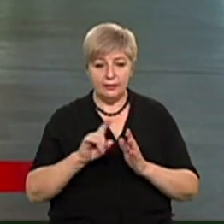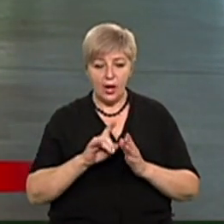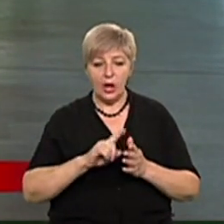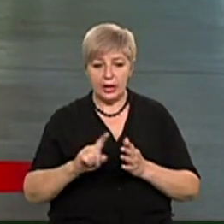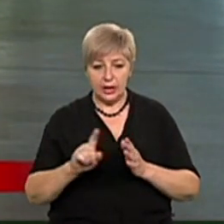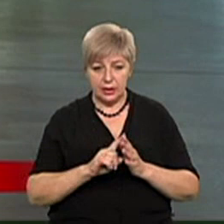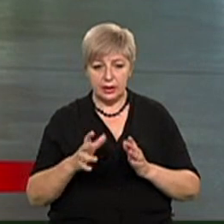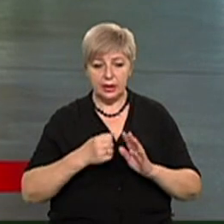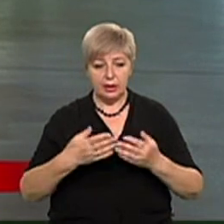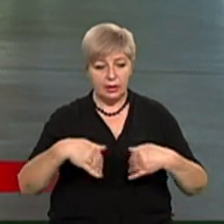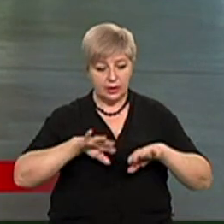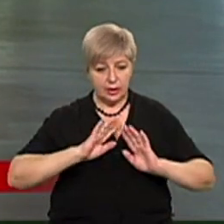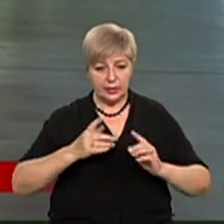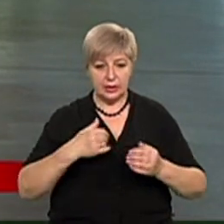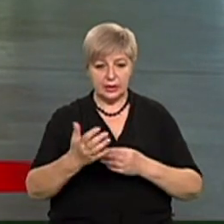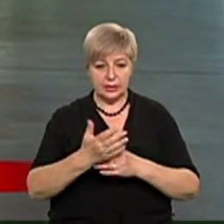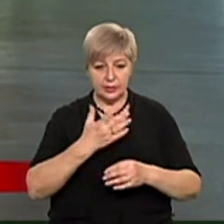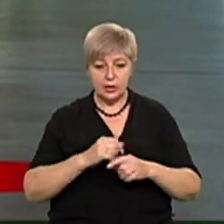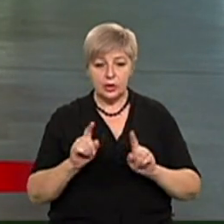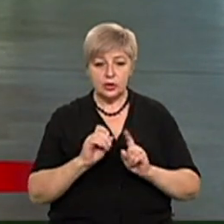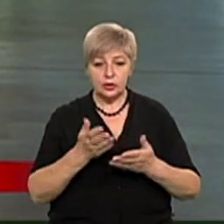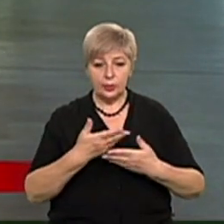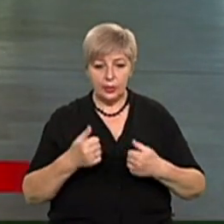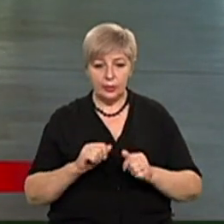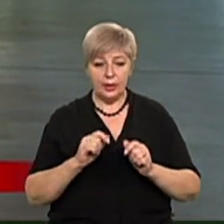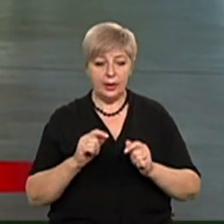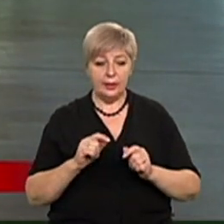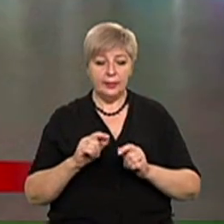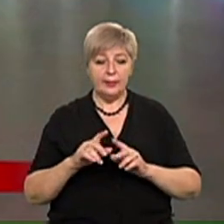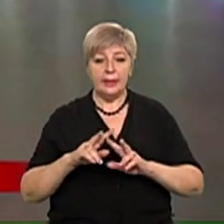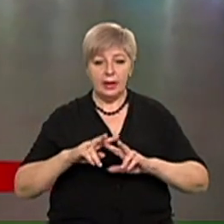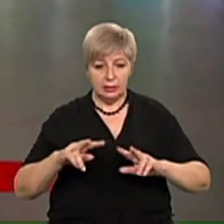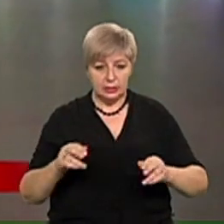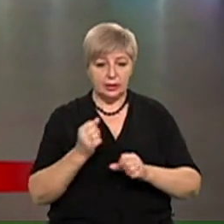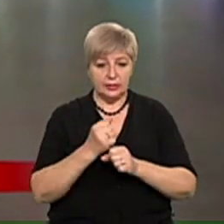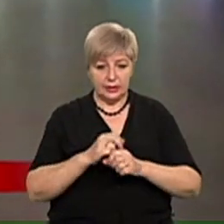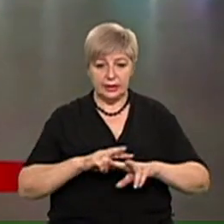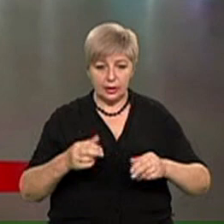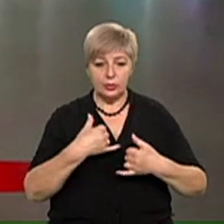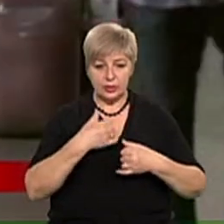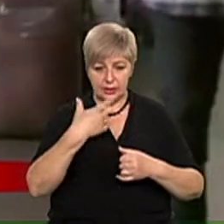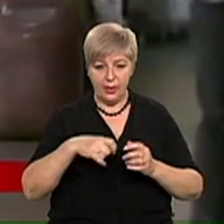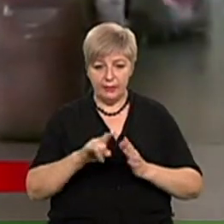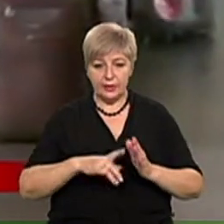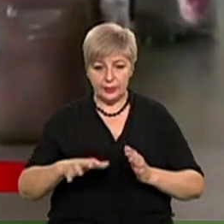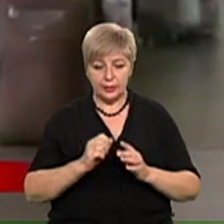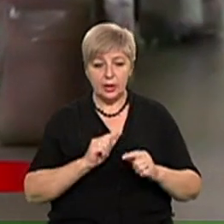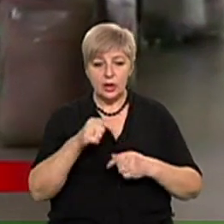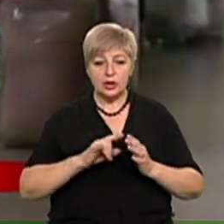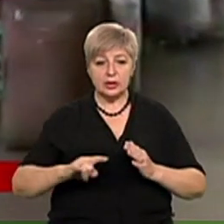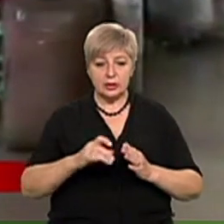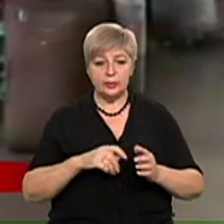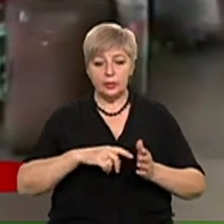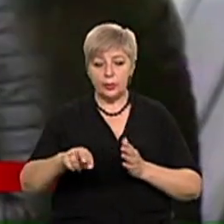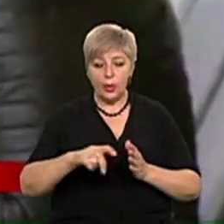треба, щоб ми совмістно гармонізували те, що ми робимо у себе тут в аеропорту. Щодня через міжнародний аеропорт проходить до